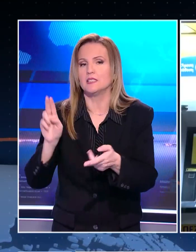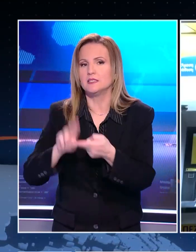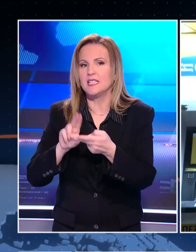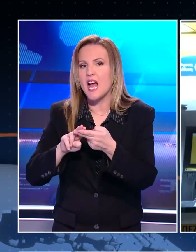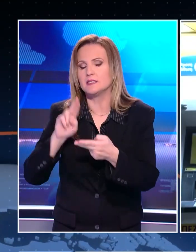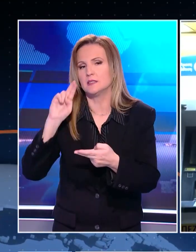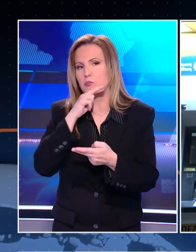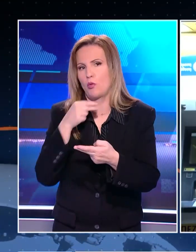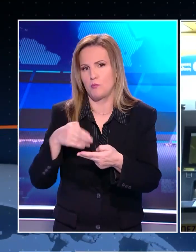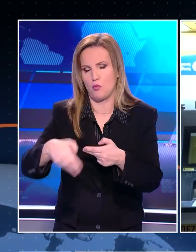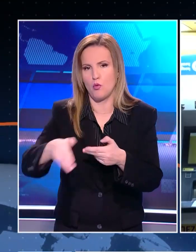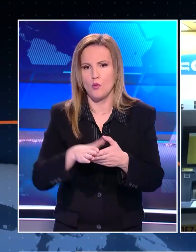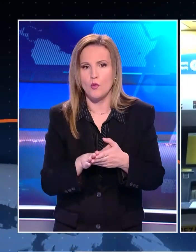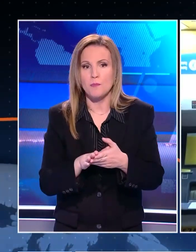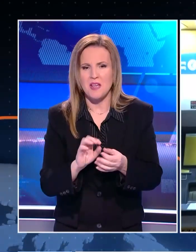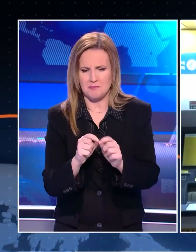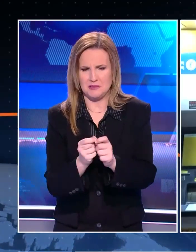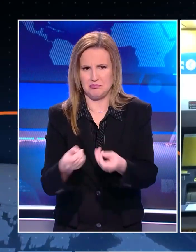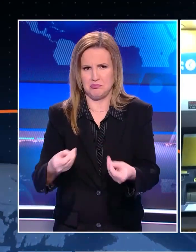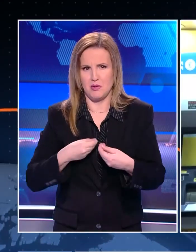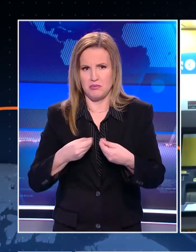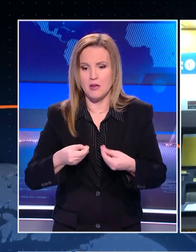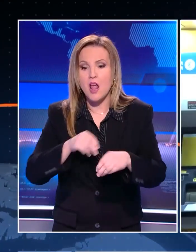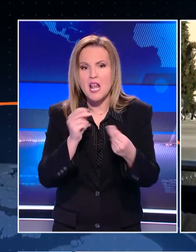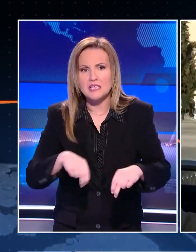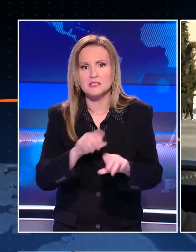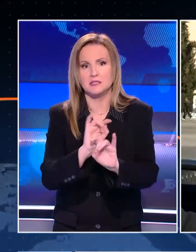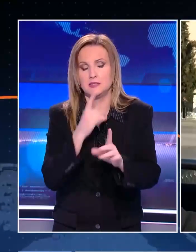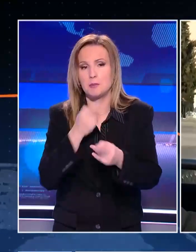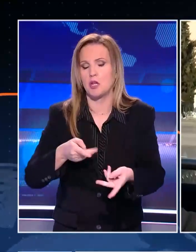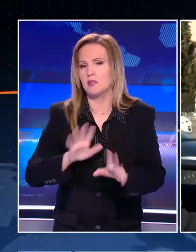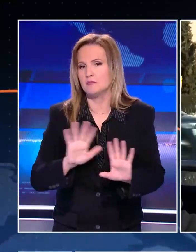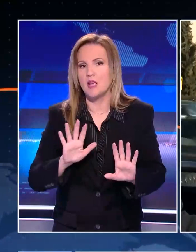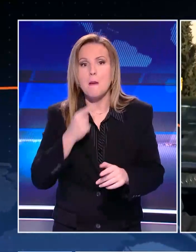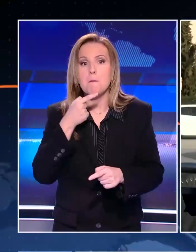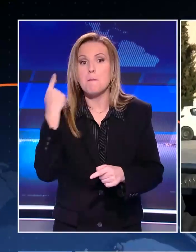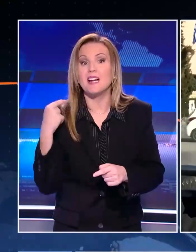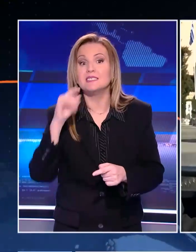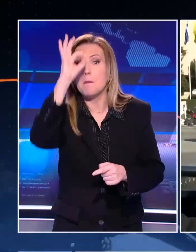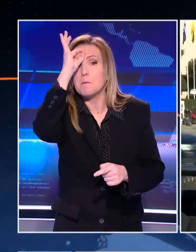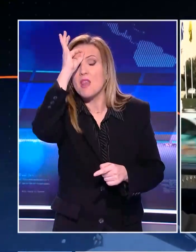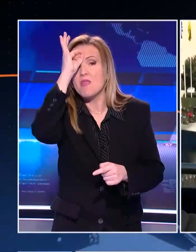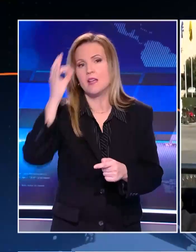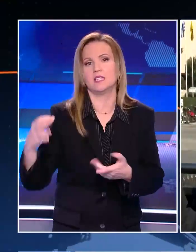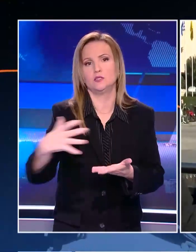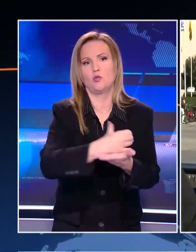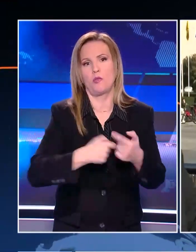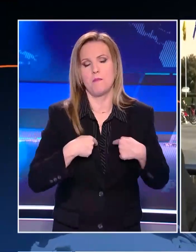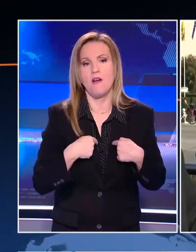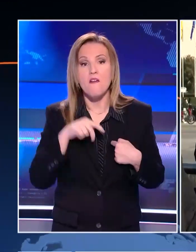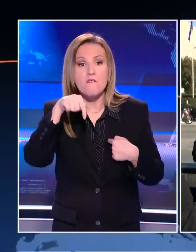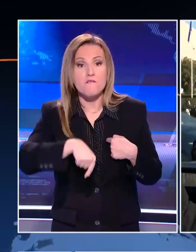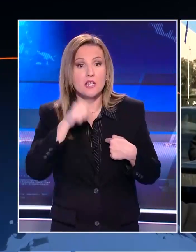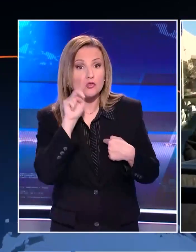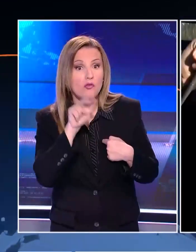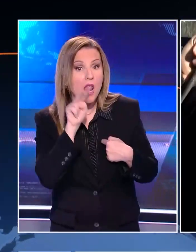λύνουν σε καμία περίπτωση το πρόβλημα, ούτε απαντάνε στα αιτήματά μας. Πέρσι δεν είχαμε εισόδημα μηδέν. Φέτος βλέπετε ότι